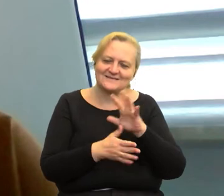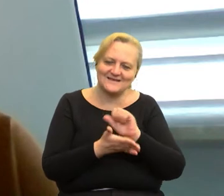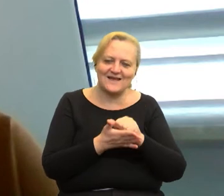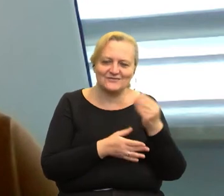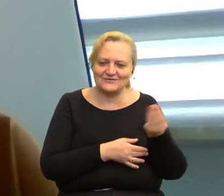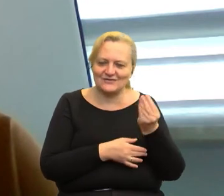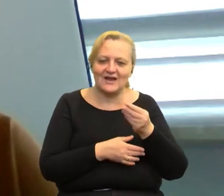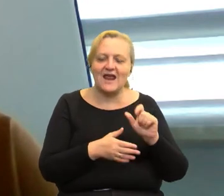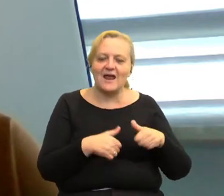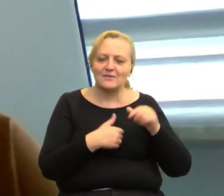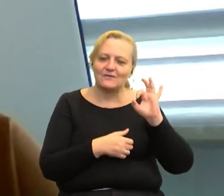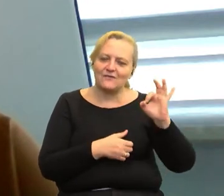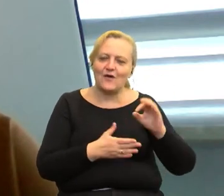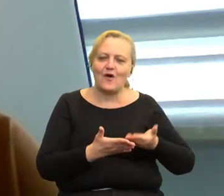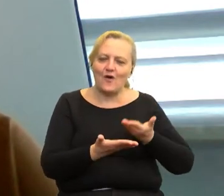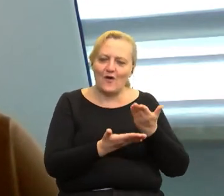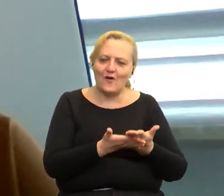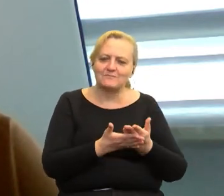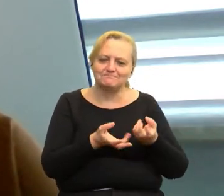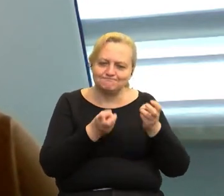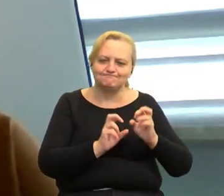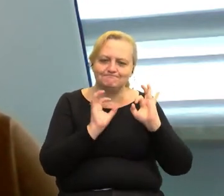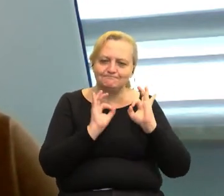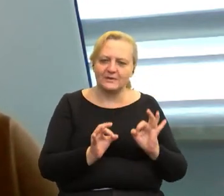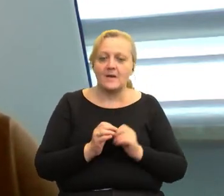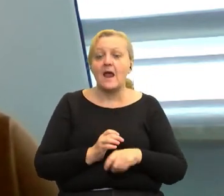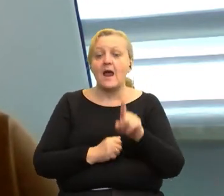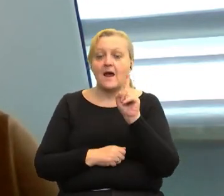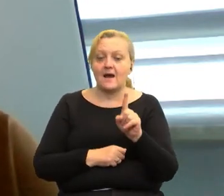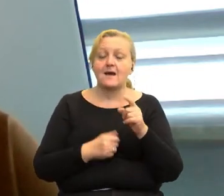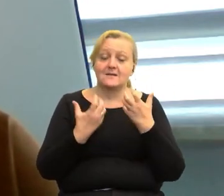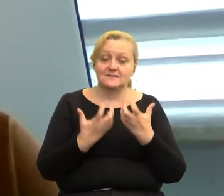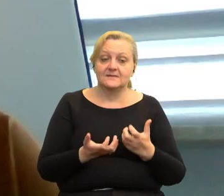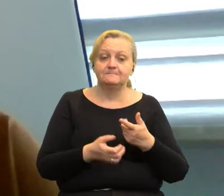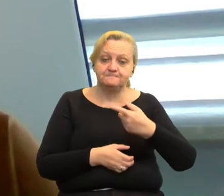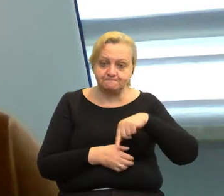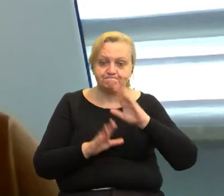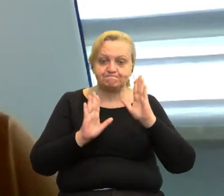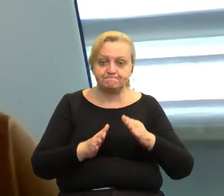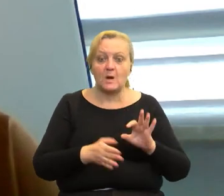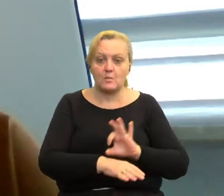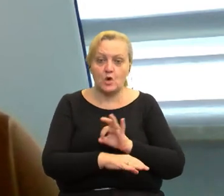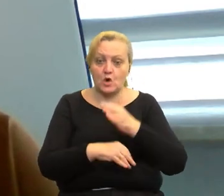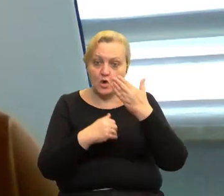tę ofertę realnie stworzyć, ale chcemy nawet po zakończeniu tego projektu w tym zakresie dalej